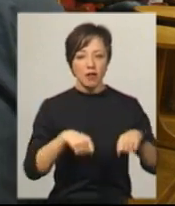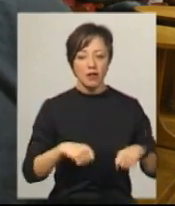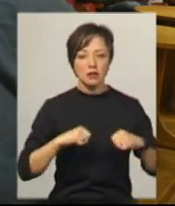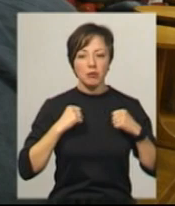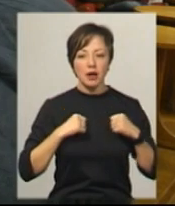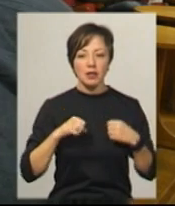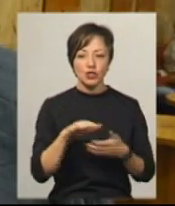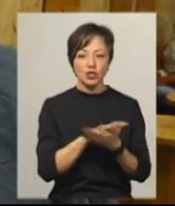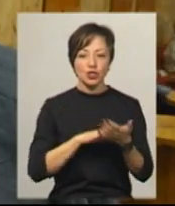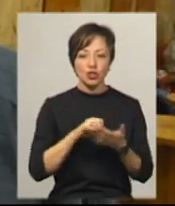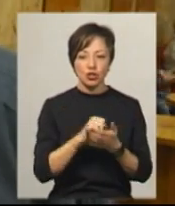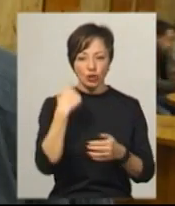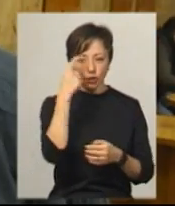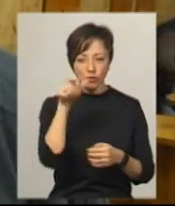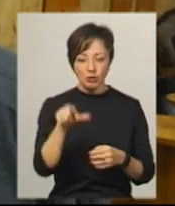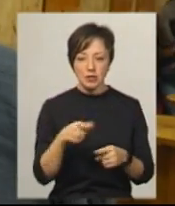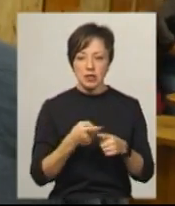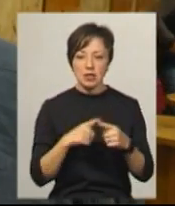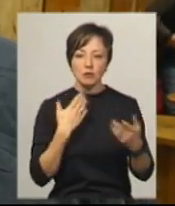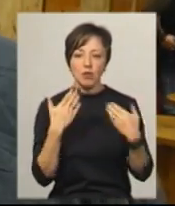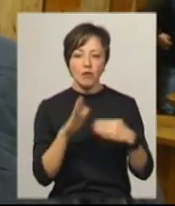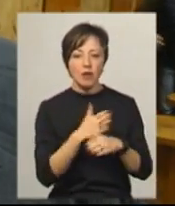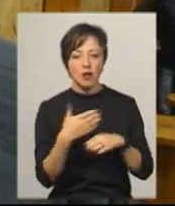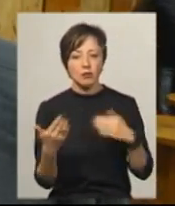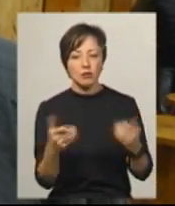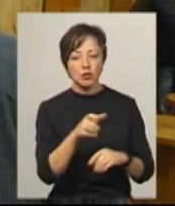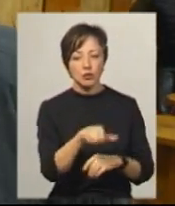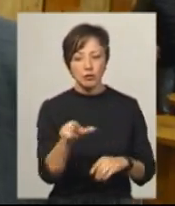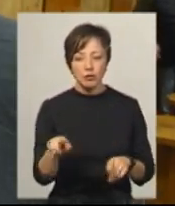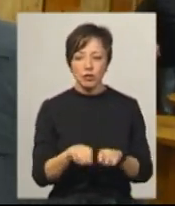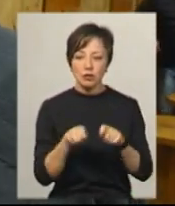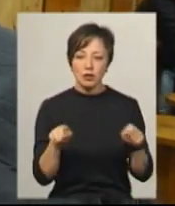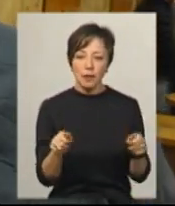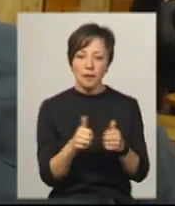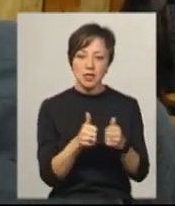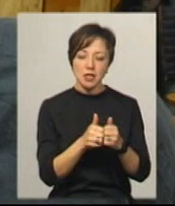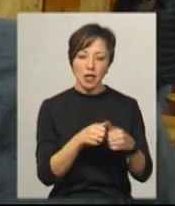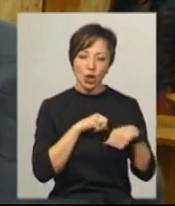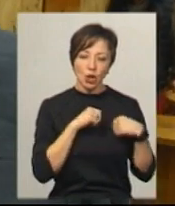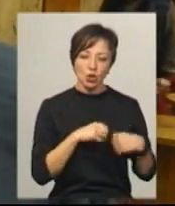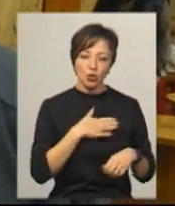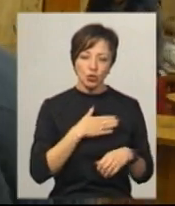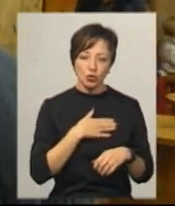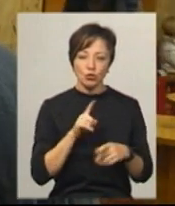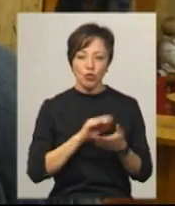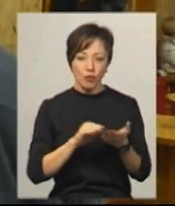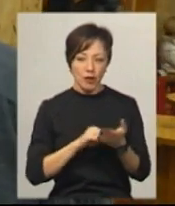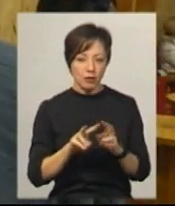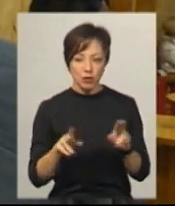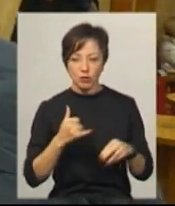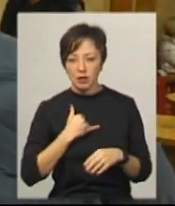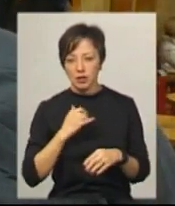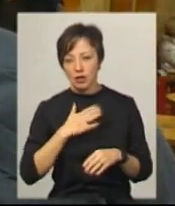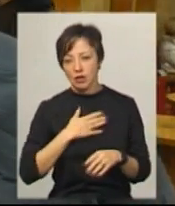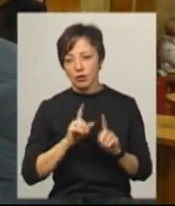знищити особистість. Це спілкування між людьми, розкриття людських душ. Те, що є в романі, те, по суті, в нас, але це наша